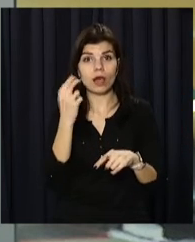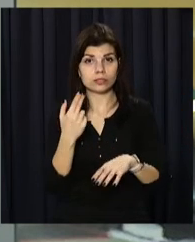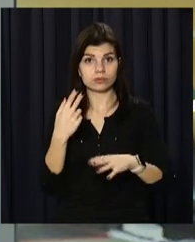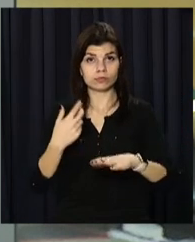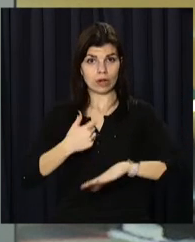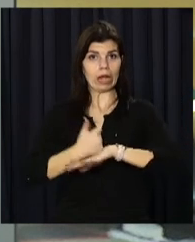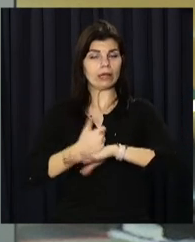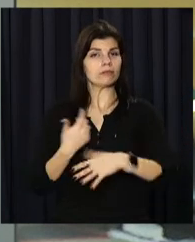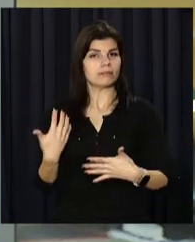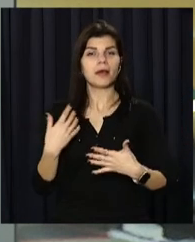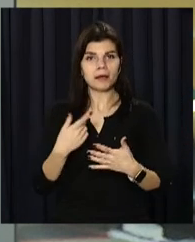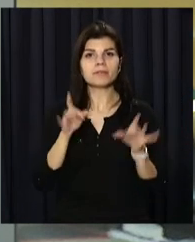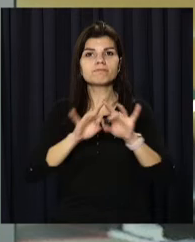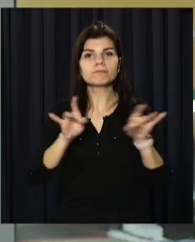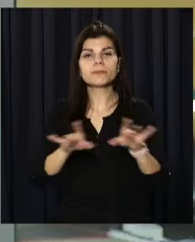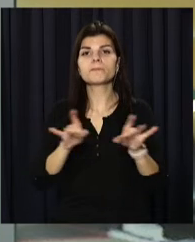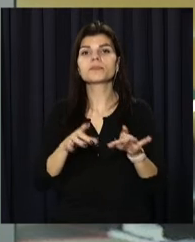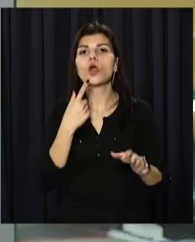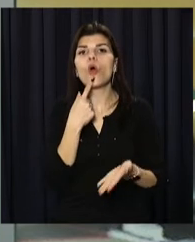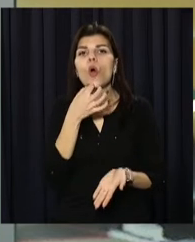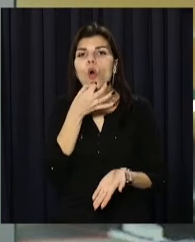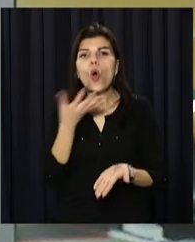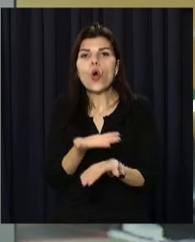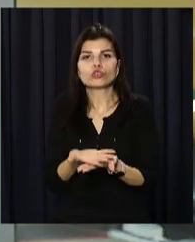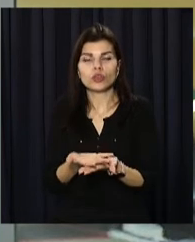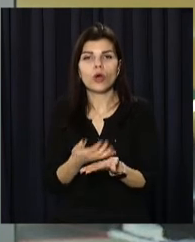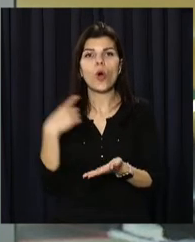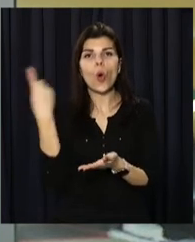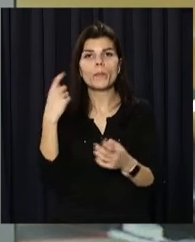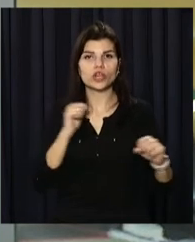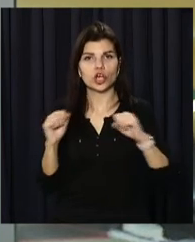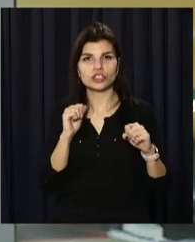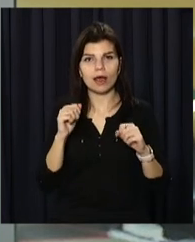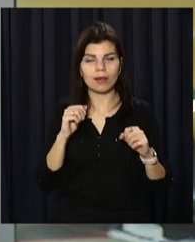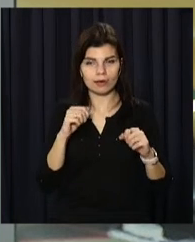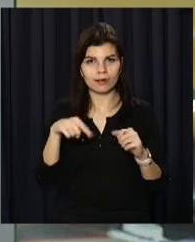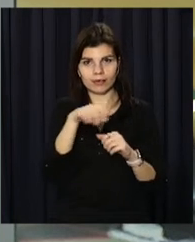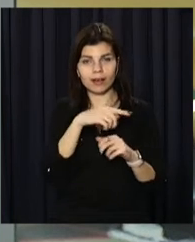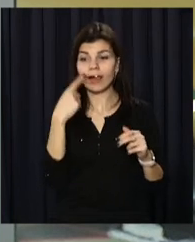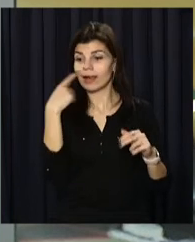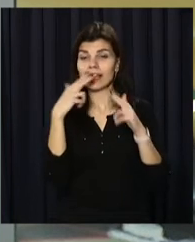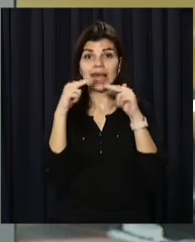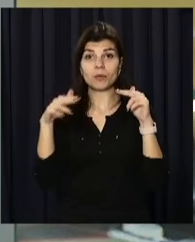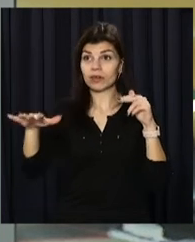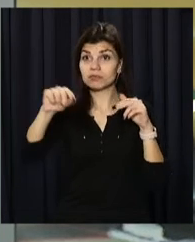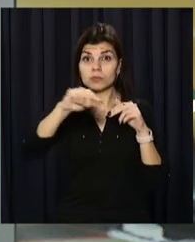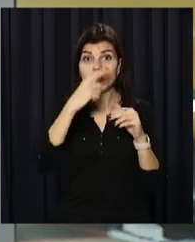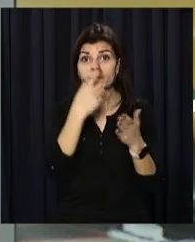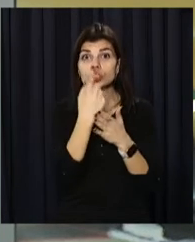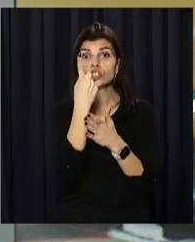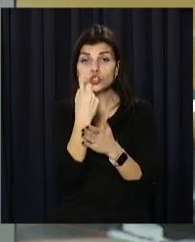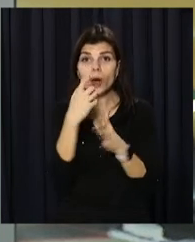лідерах. Про це стало відомо під час публічного звіту в облдержадміністрації. Торік на Дніпропетровщині втілили понад 100